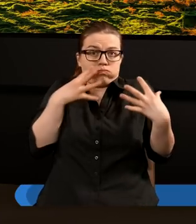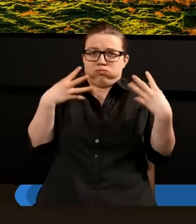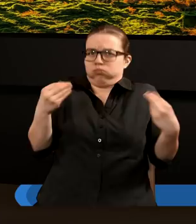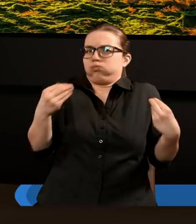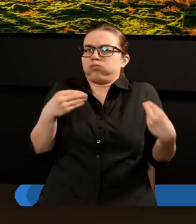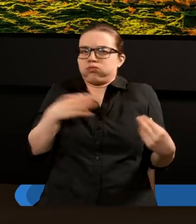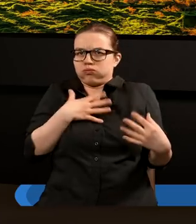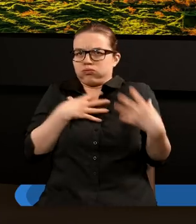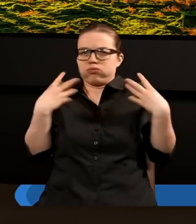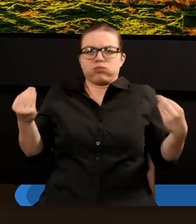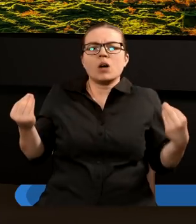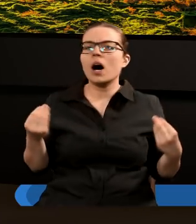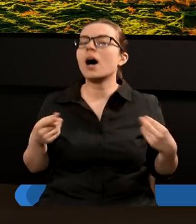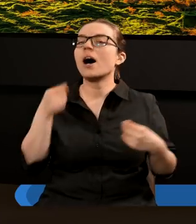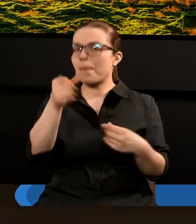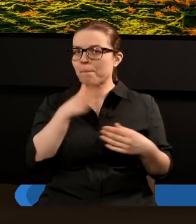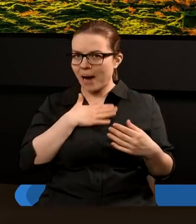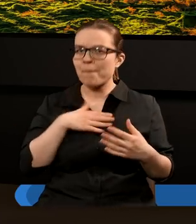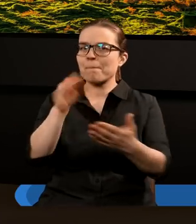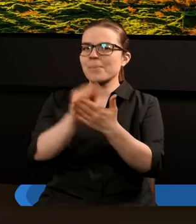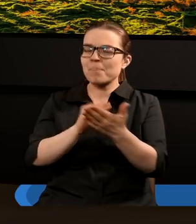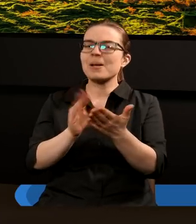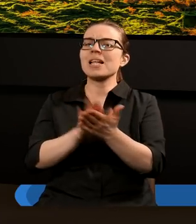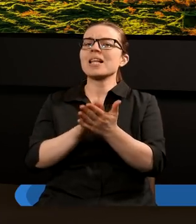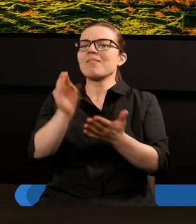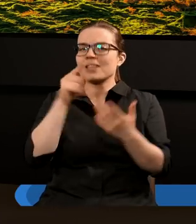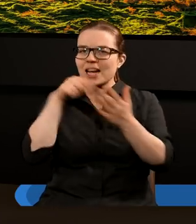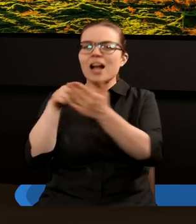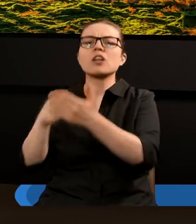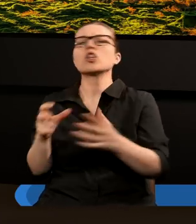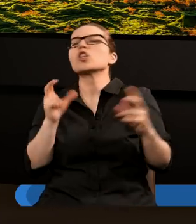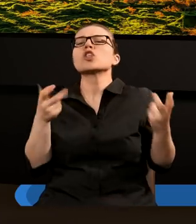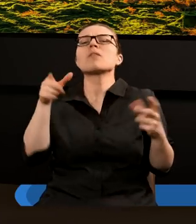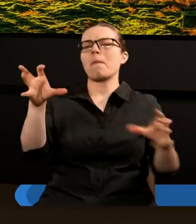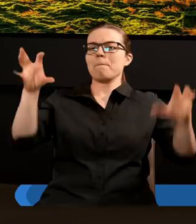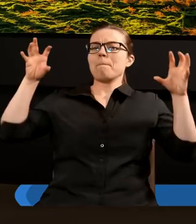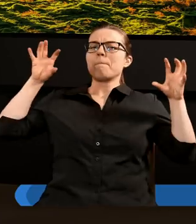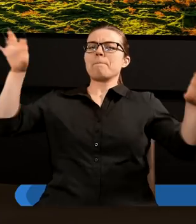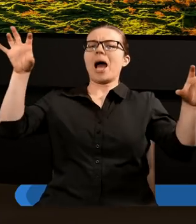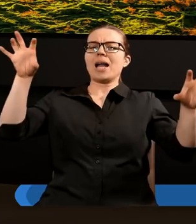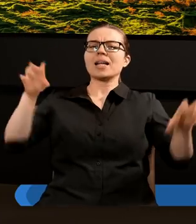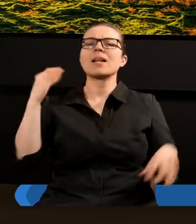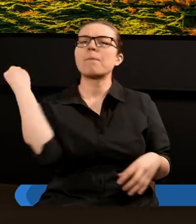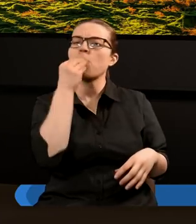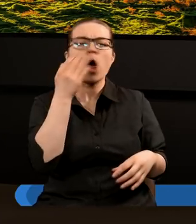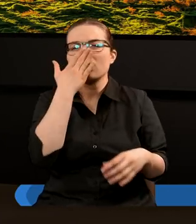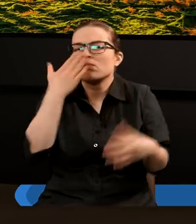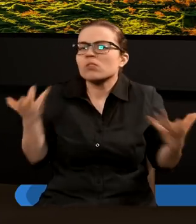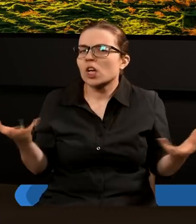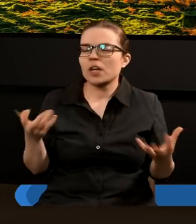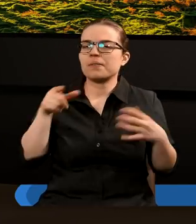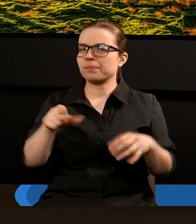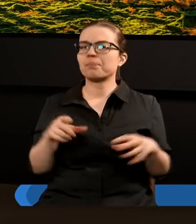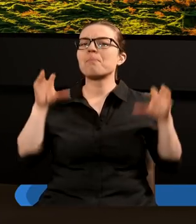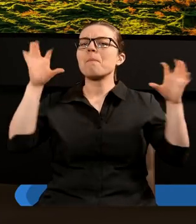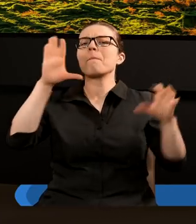Czy mamy jakieś biblijne wskazówki, czym może być ta bestia z morza? Czy mamy jakieś podobne fragmenty,